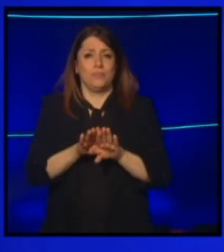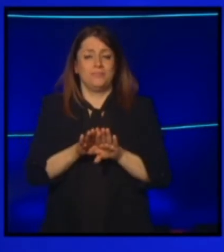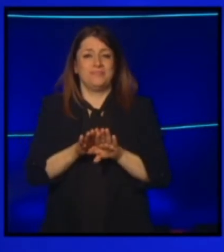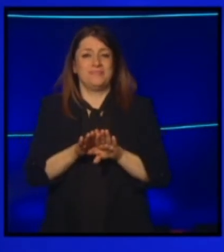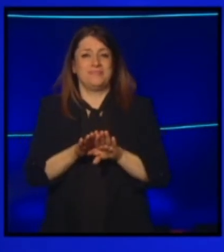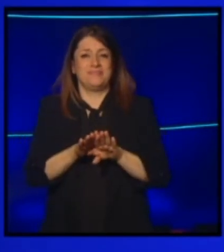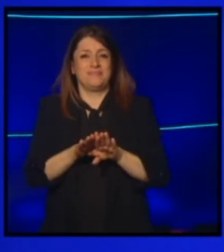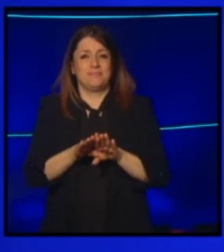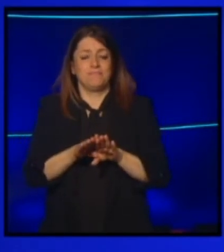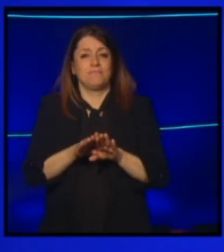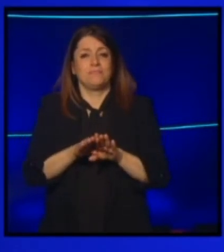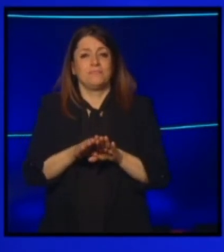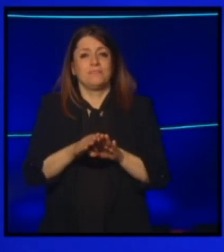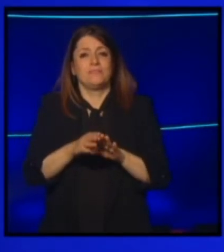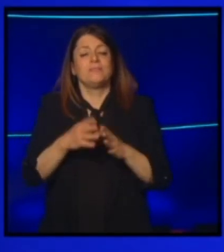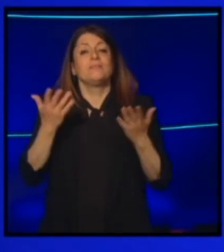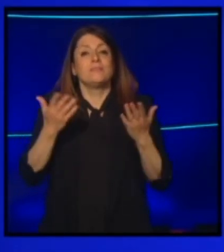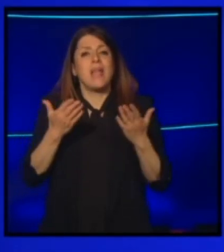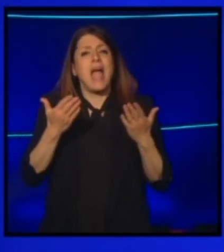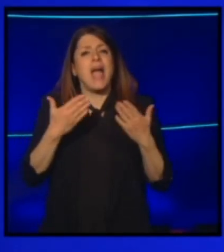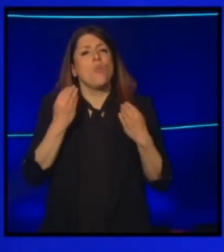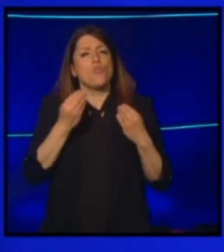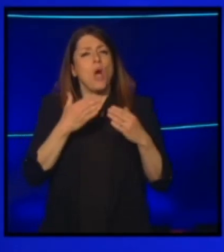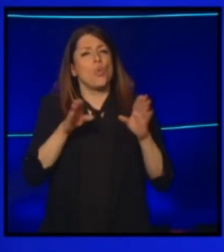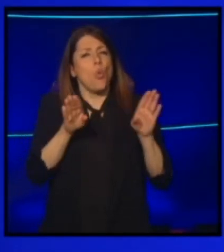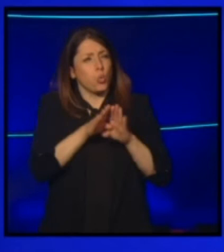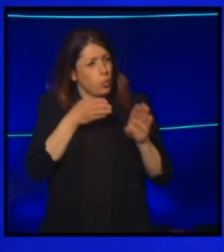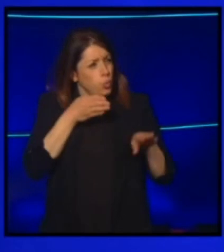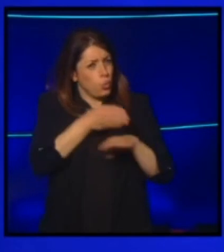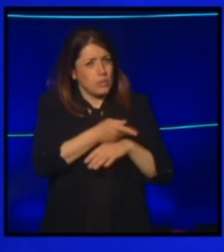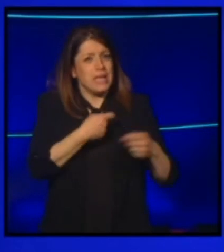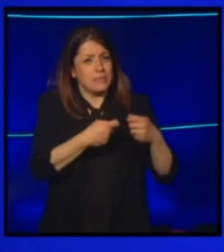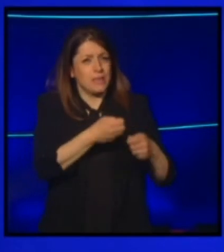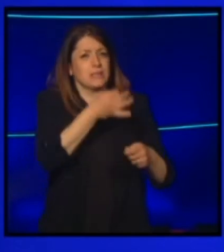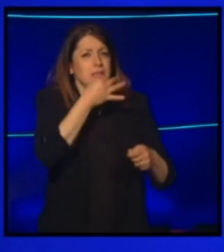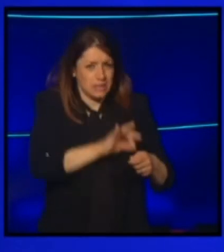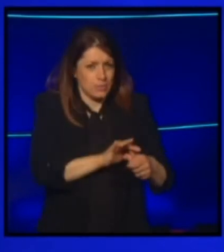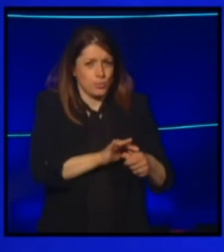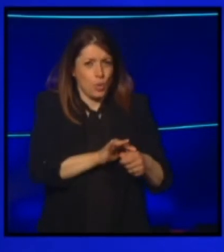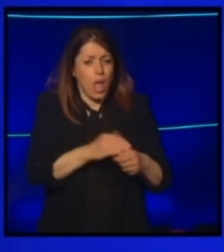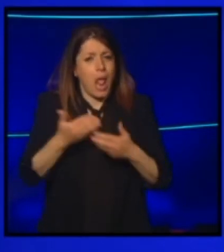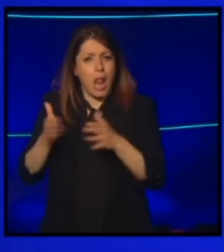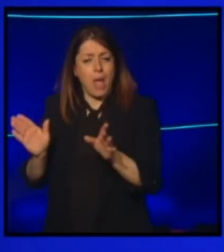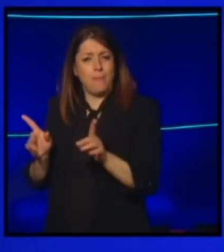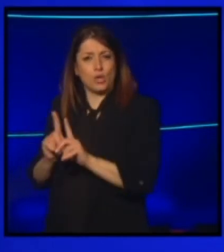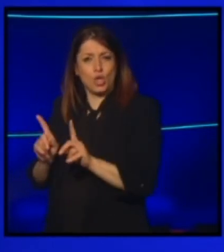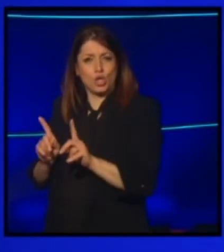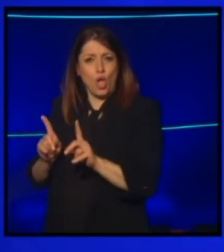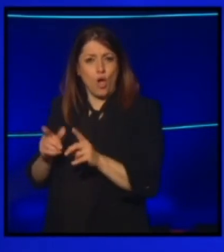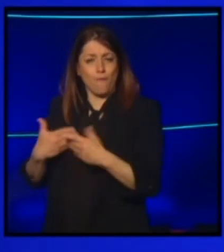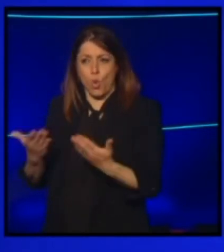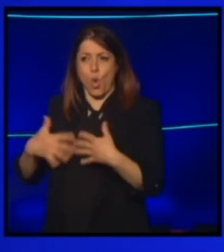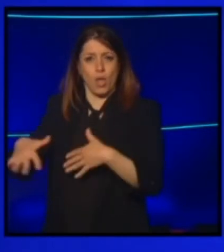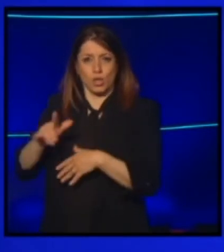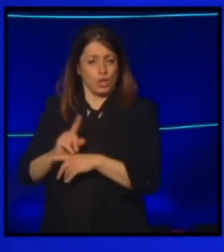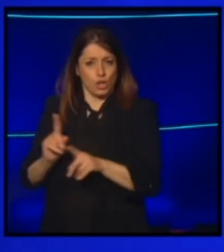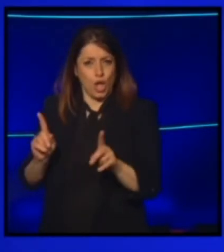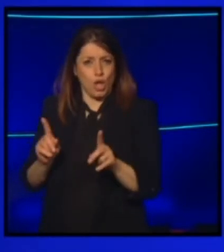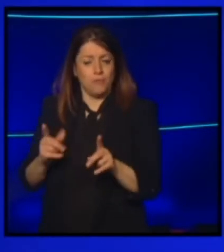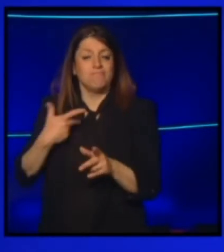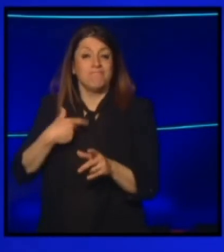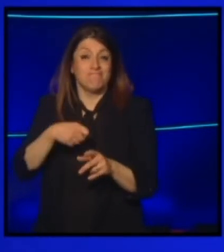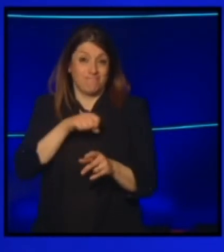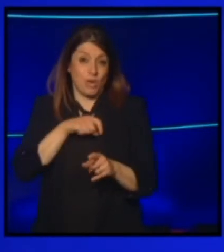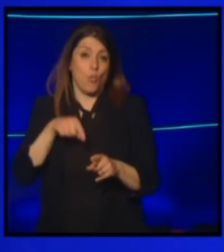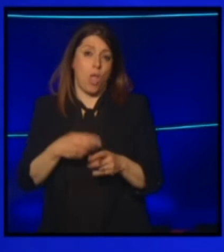si può fare la spesa, al chiuso, senza controlli, in questo momento si sta facendo la spesa. Credo che un'ingiustizia è un